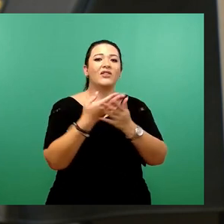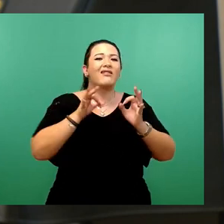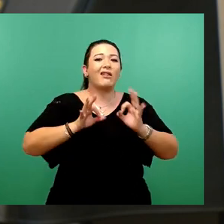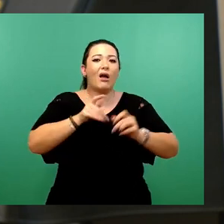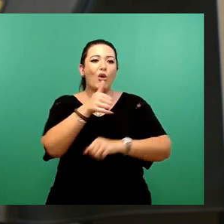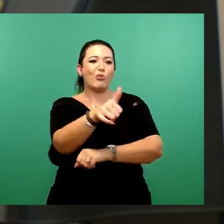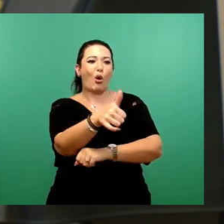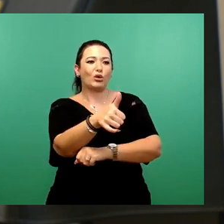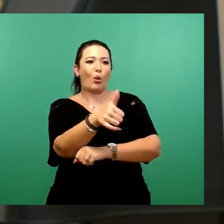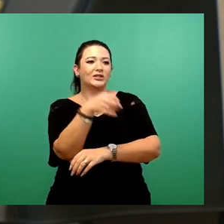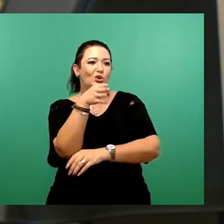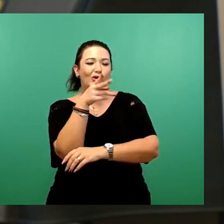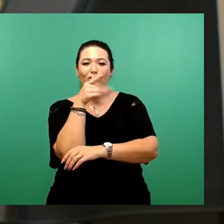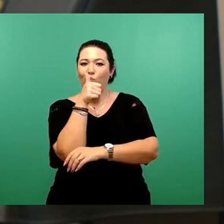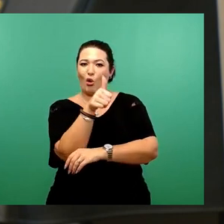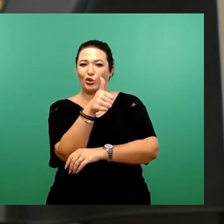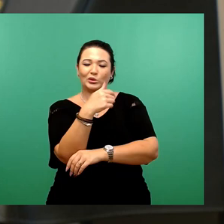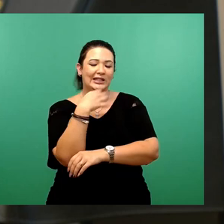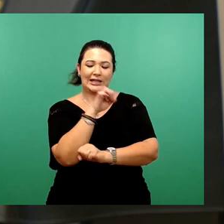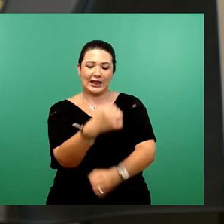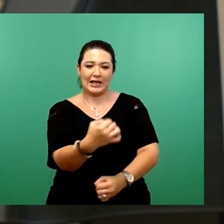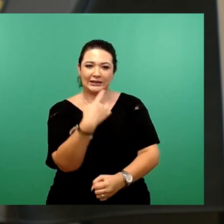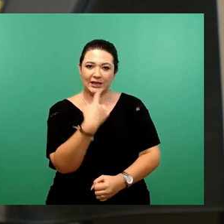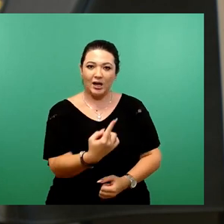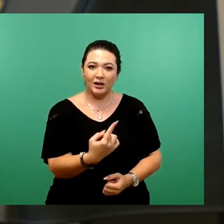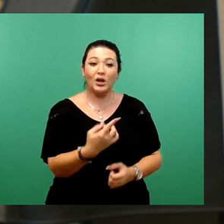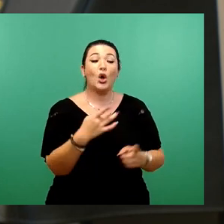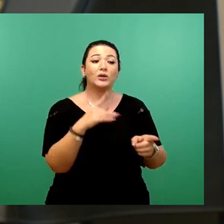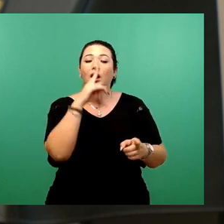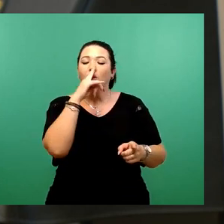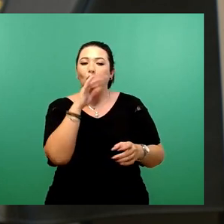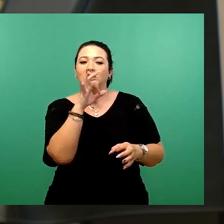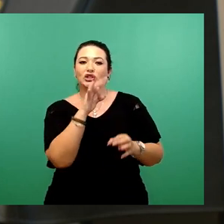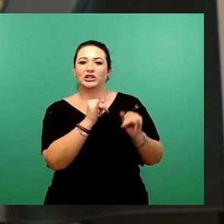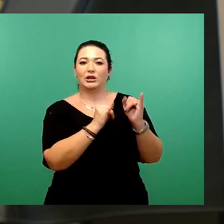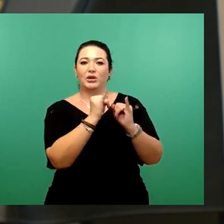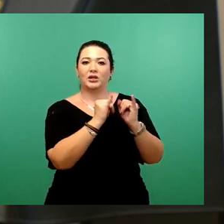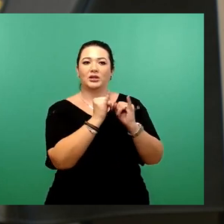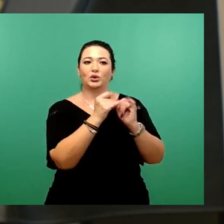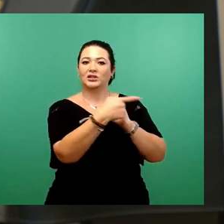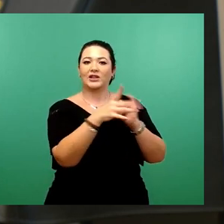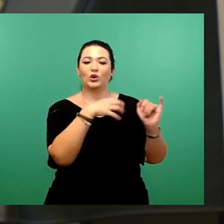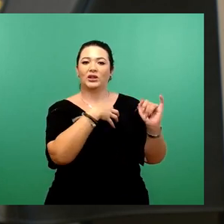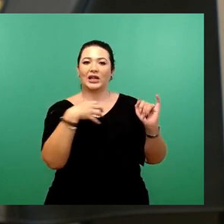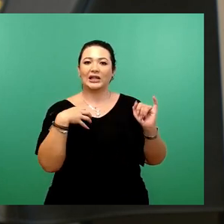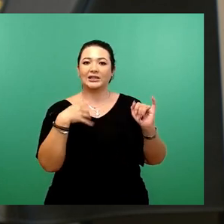Außerdem würde die Veröffentlichung von Prognosedaten lediglich für chipproduzierende Unternehmen in Dresden gegen die Bestimmung über das Steuergeheimnis